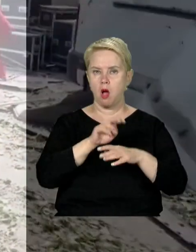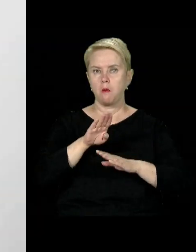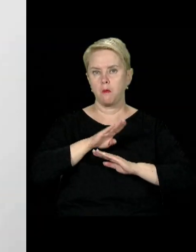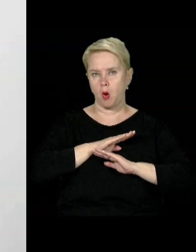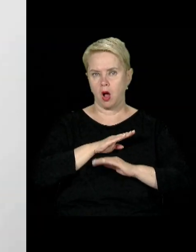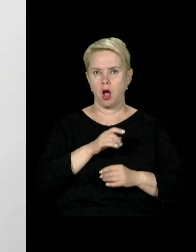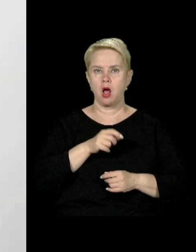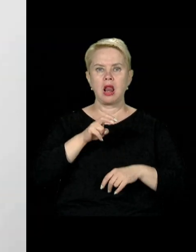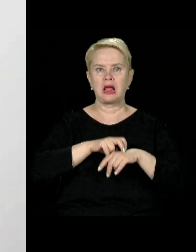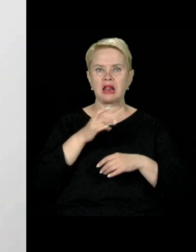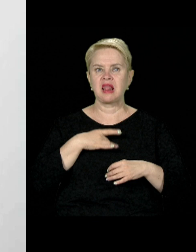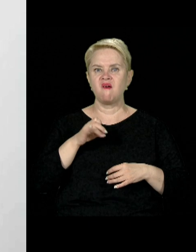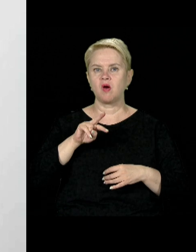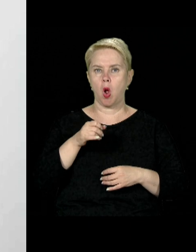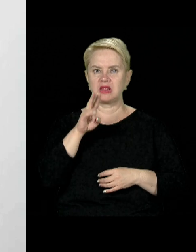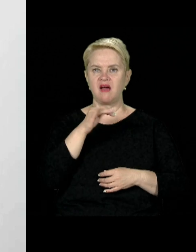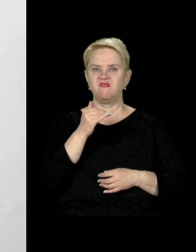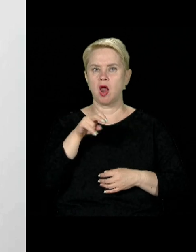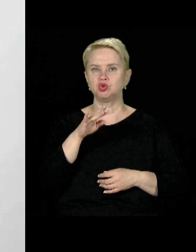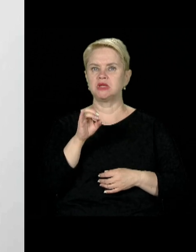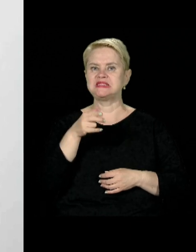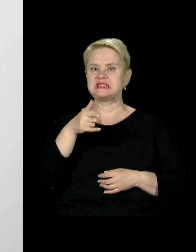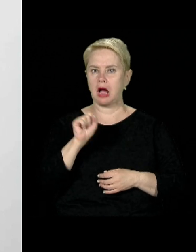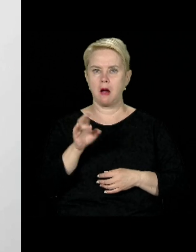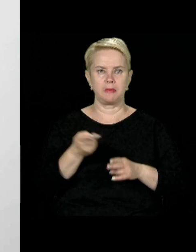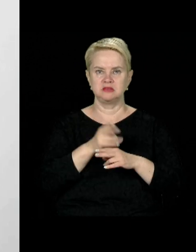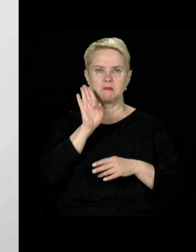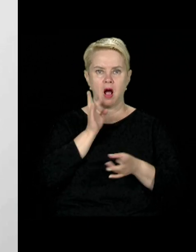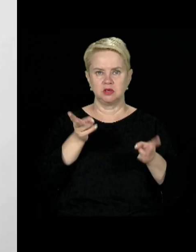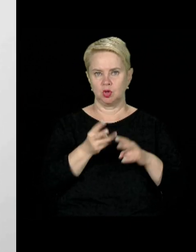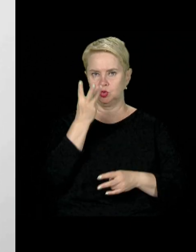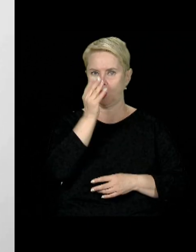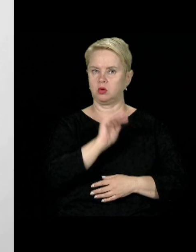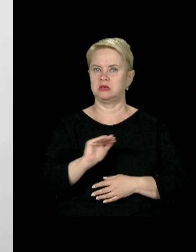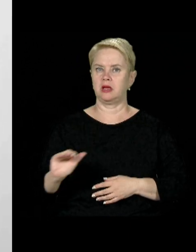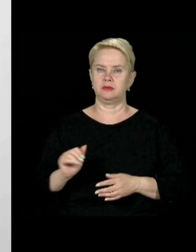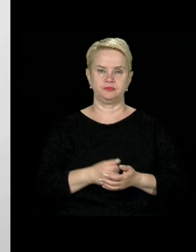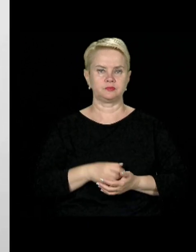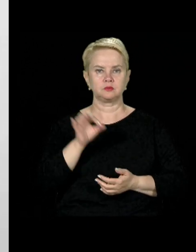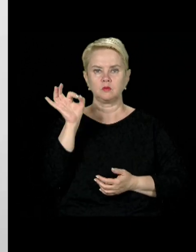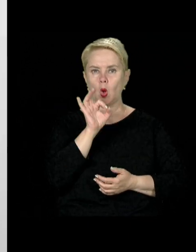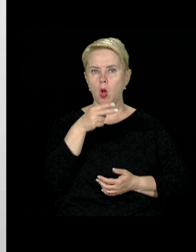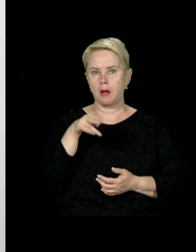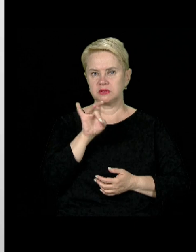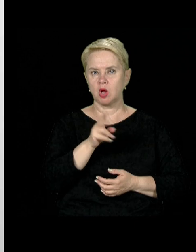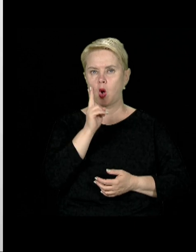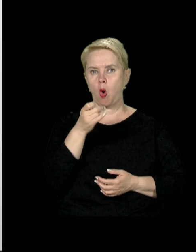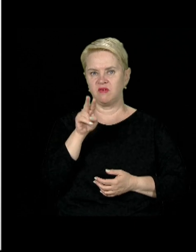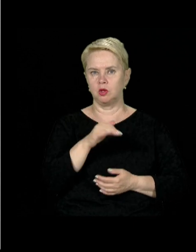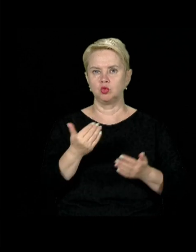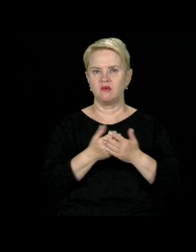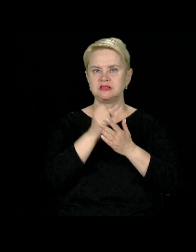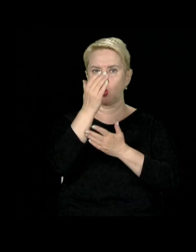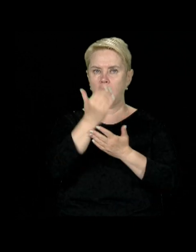померла лікар-невролог Наталія Фальштинська. Без матері залишились троє дітей. Олена Пітриченкова, Олександр Коваленко,